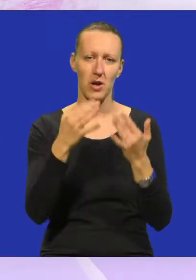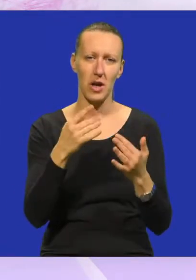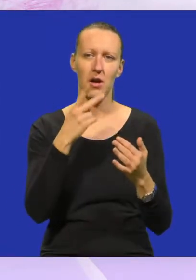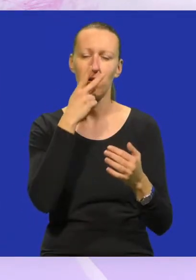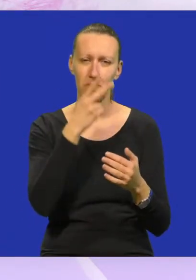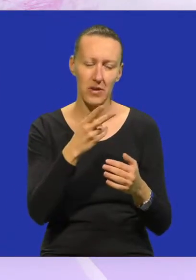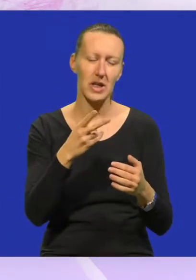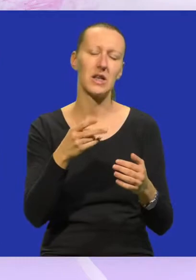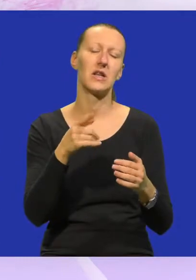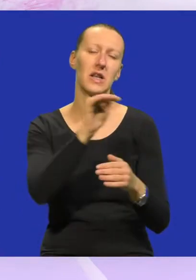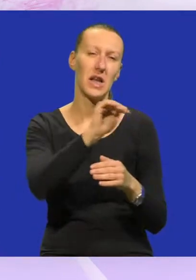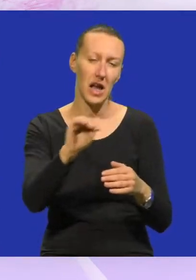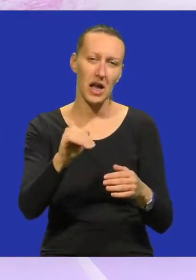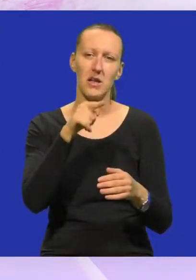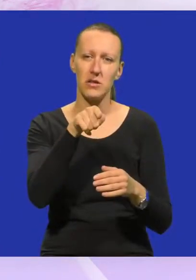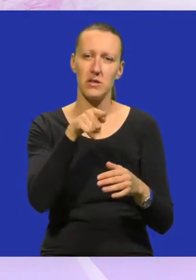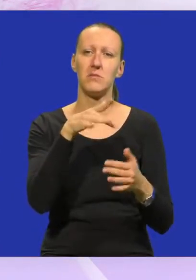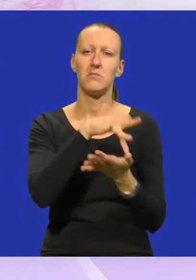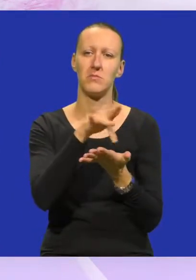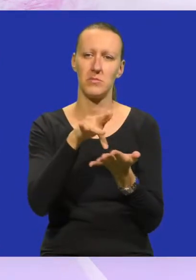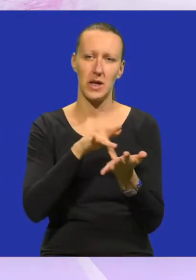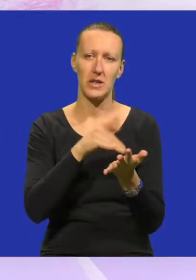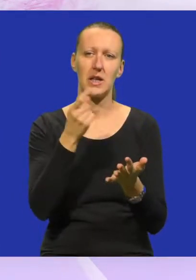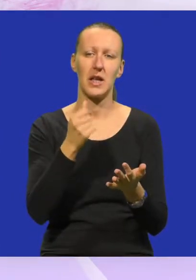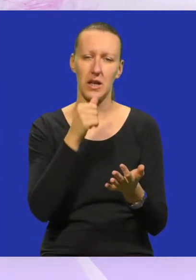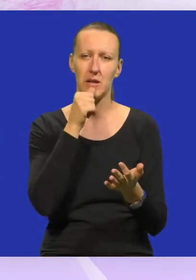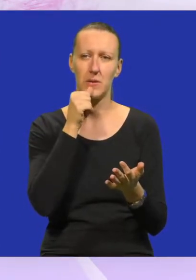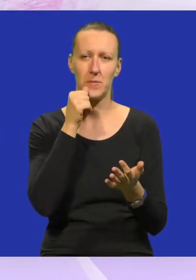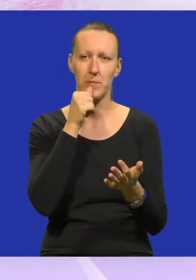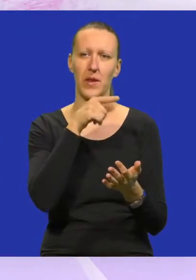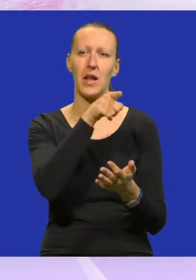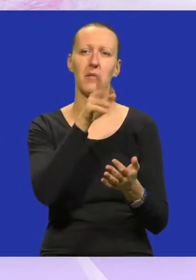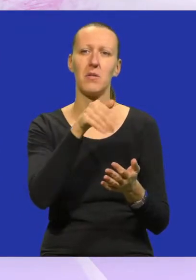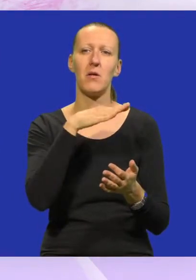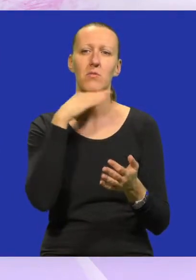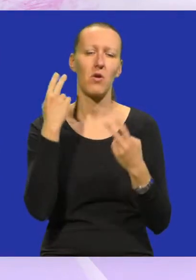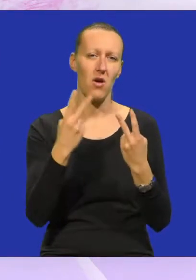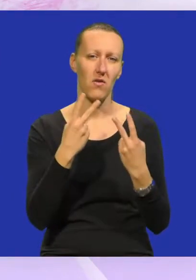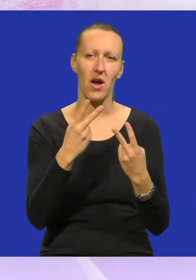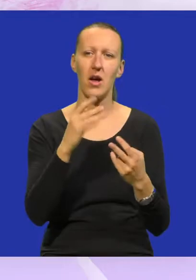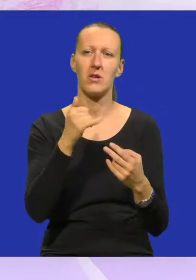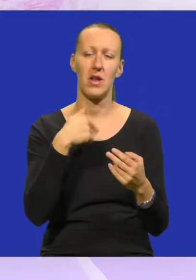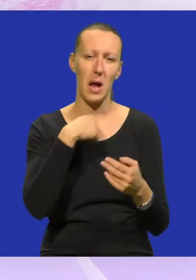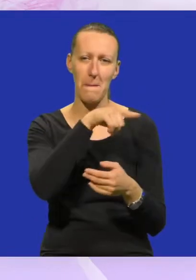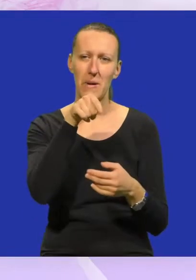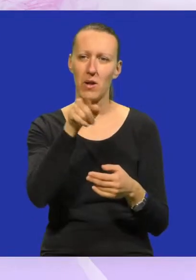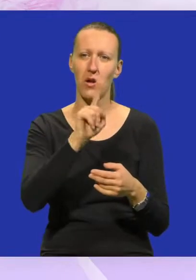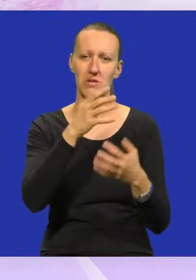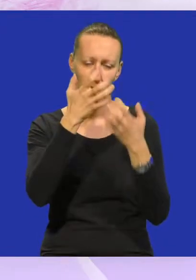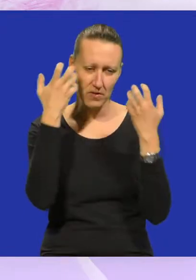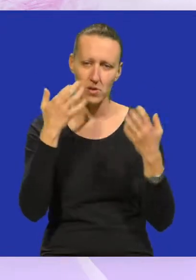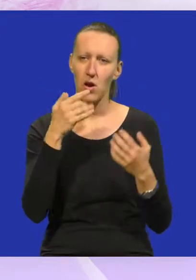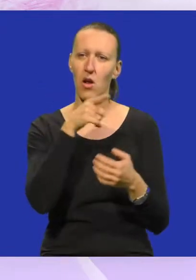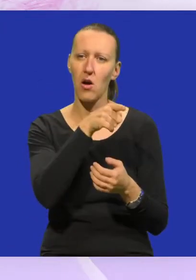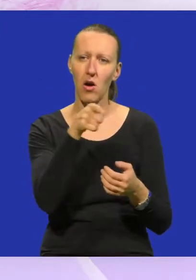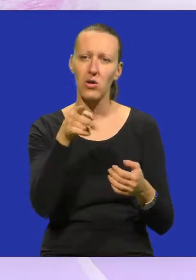posjetiti djecu u tim stradalim područjima, jer njima to toliko znači da mi toga nismo ni svjesni